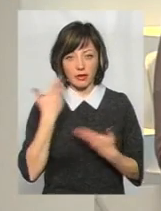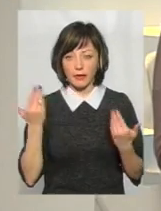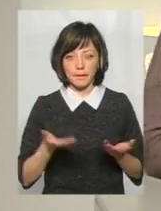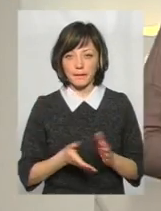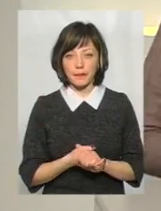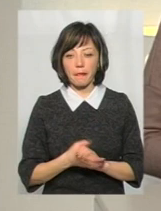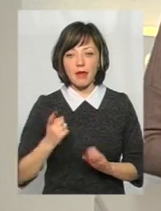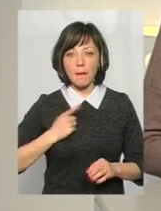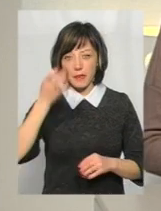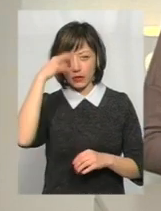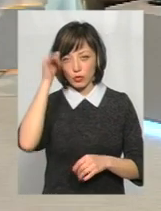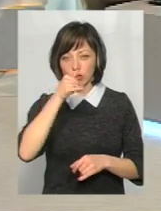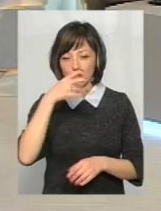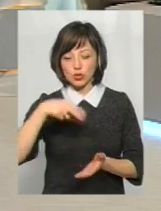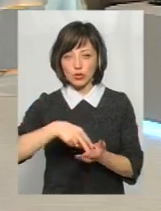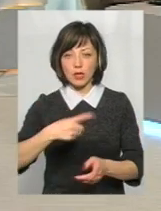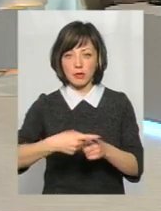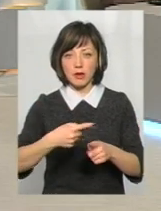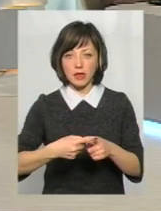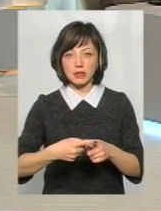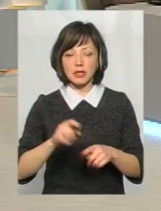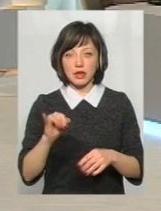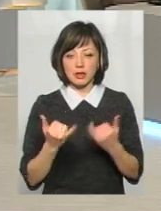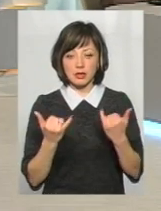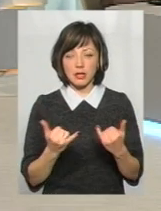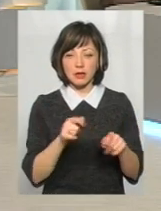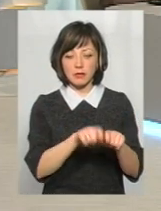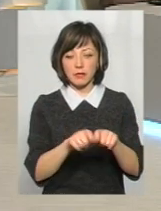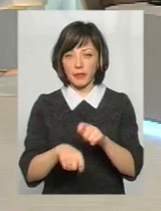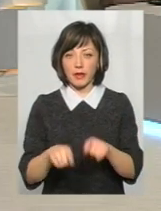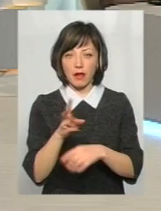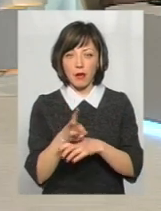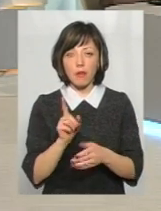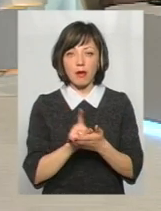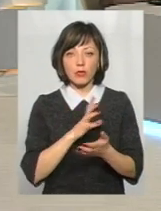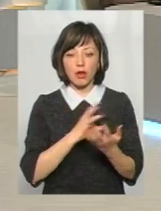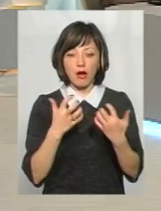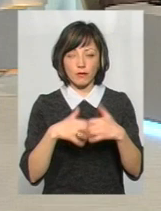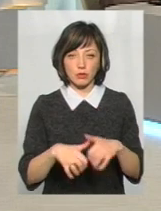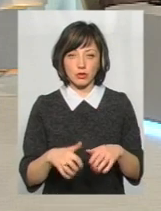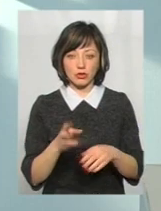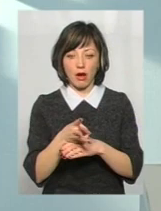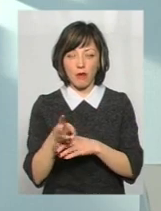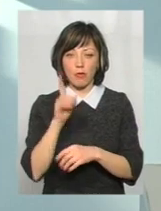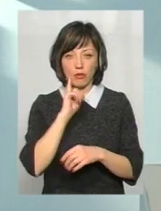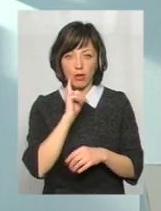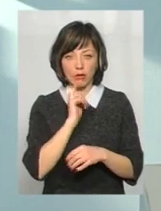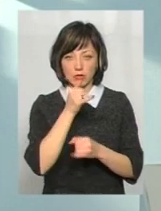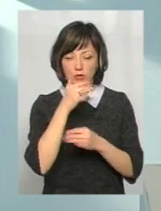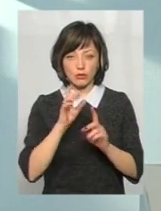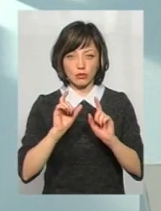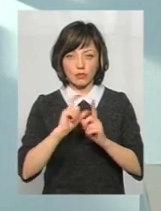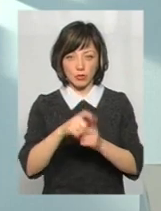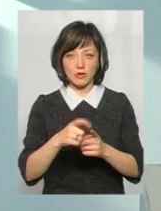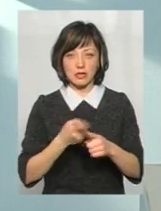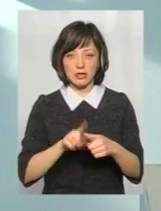патрульний не зможе стояти на перехресті і в режимі онлайн слідкувати за камерою. Це має бути автономна камера, тому поки не можуть пояснити на